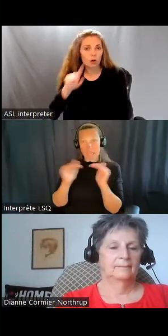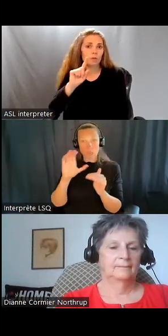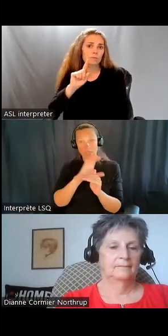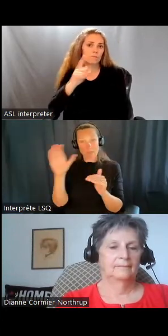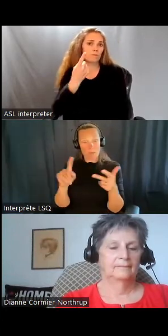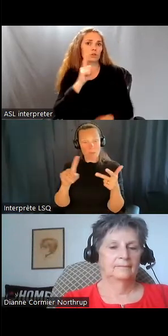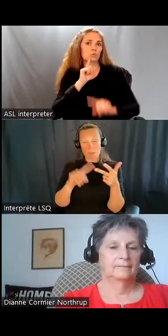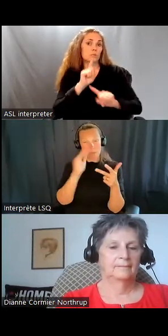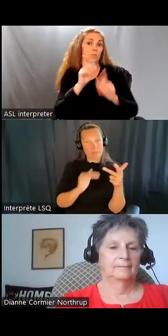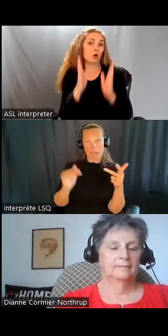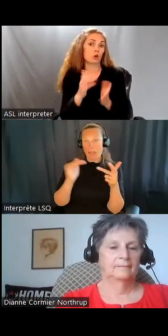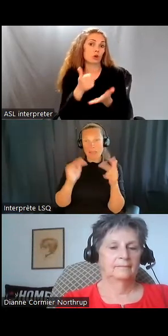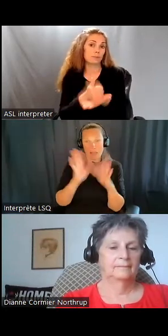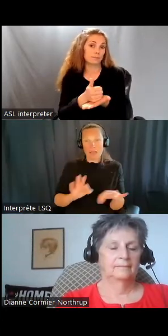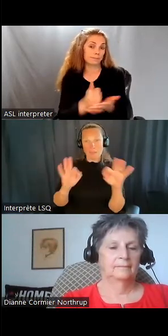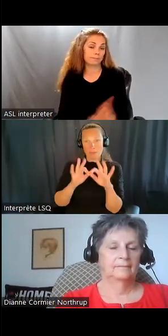C'est eux les premiers intervenants.